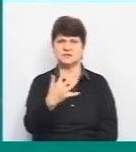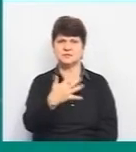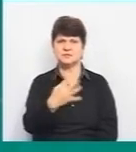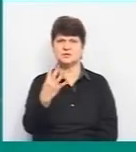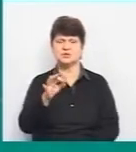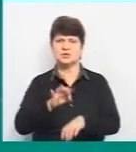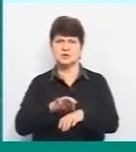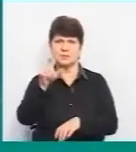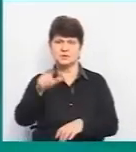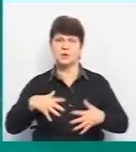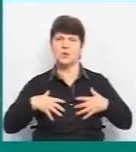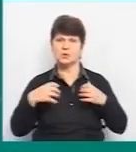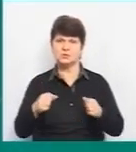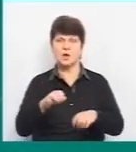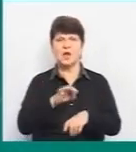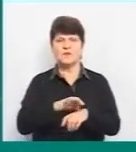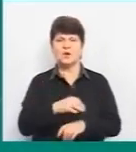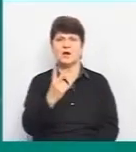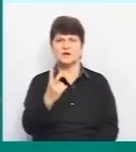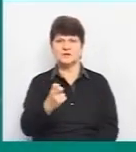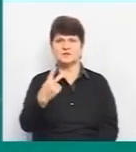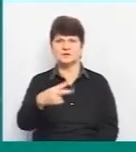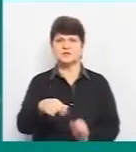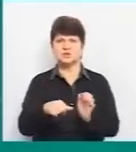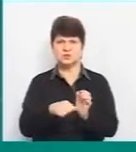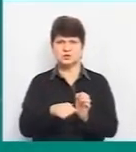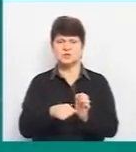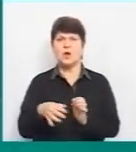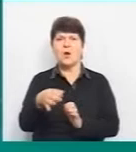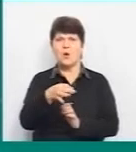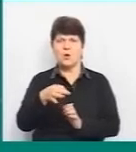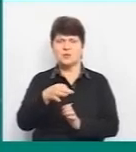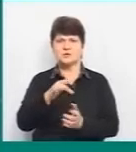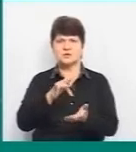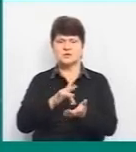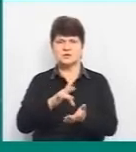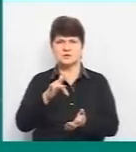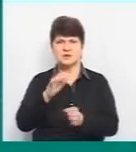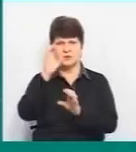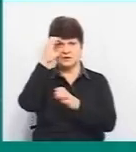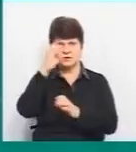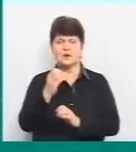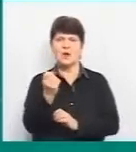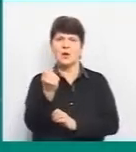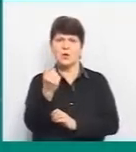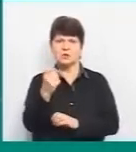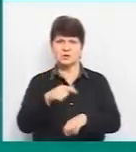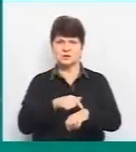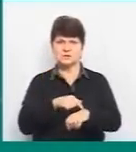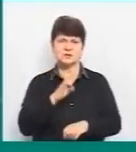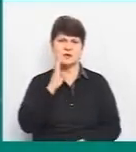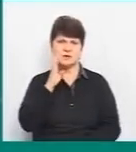пацієнтів одужали, хворих 226. Це дані обласного лабораторного центру стану на 11 ранку.